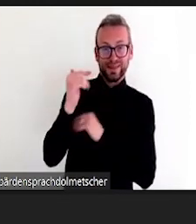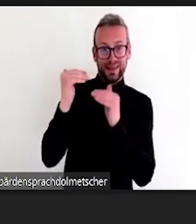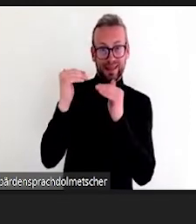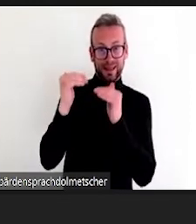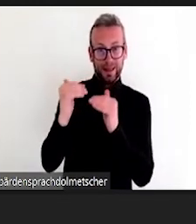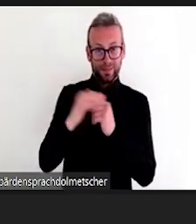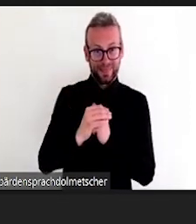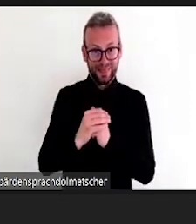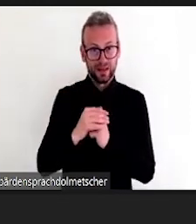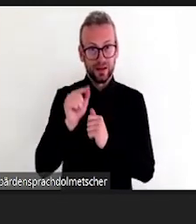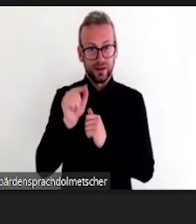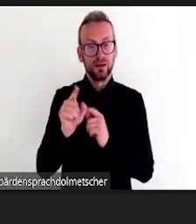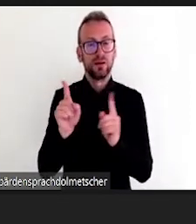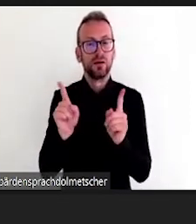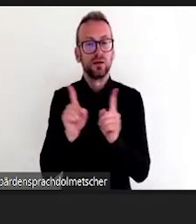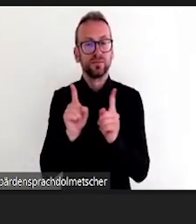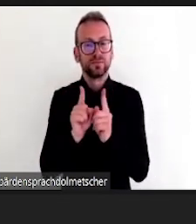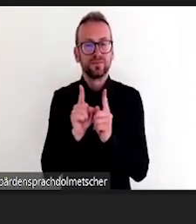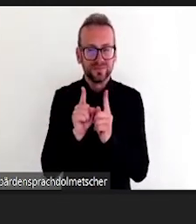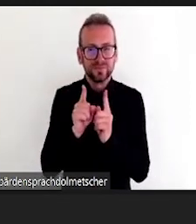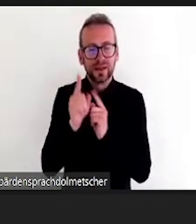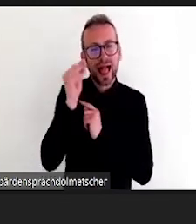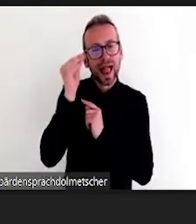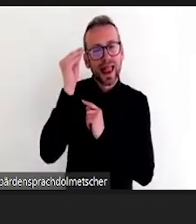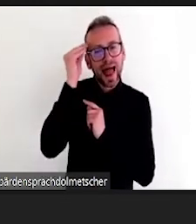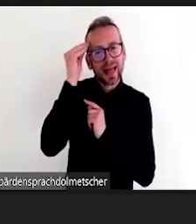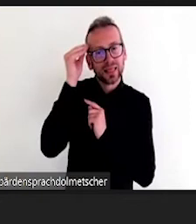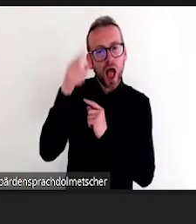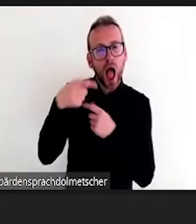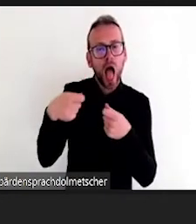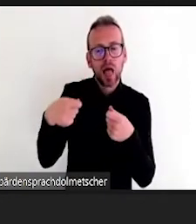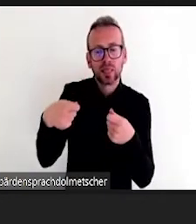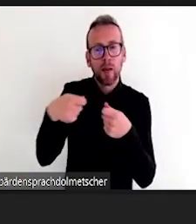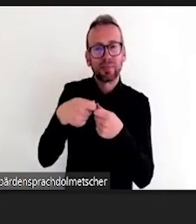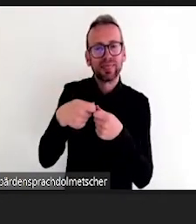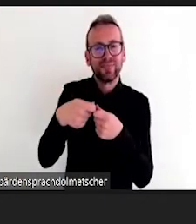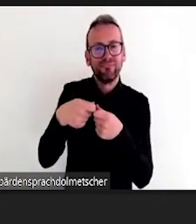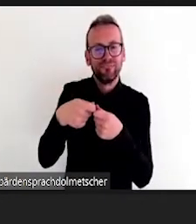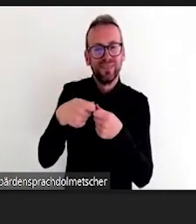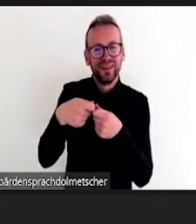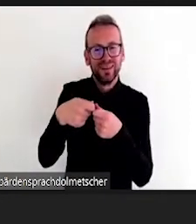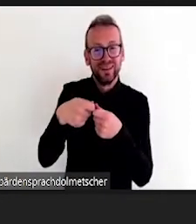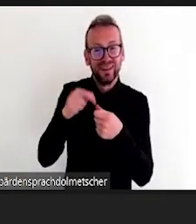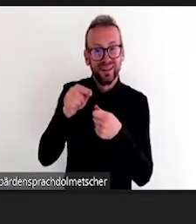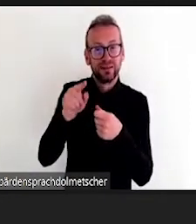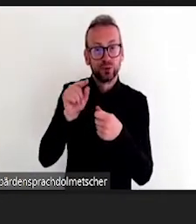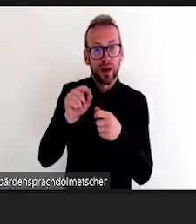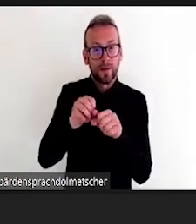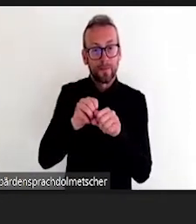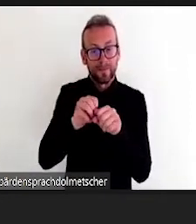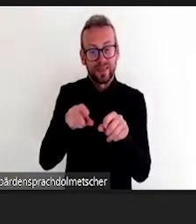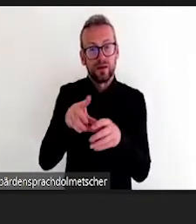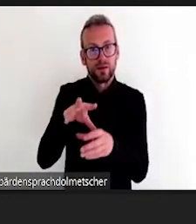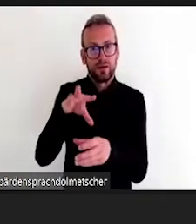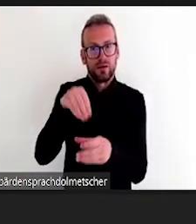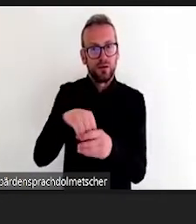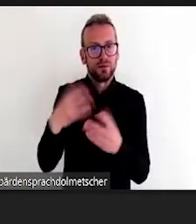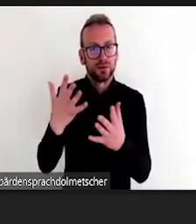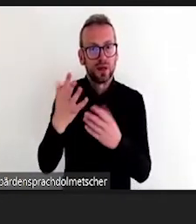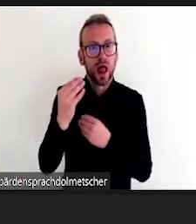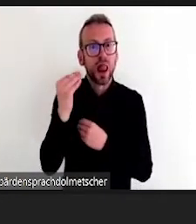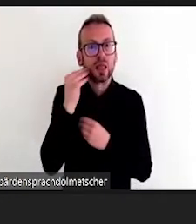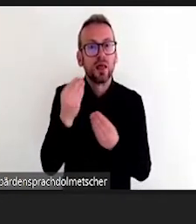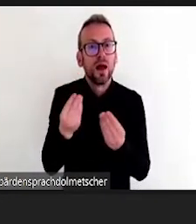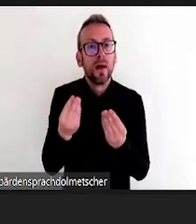kennen Sie selber ganz viele Beispiele. Diese Tools sollen eben das Lehren und Lernen vereinfachen. Und wie gesagt, auf die